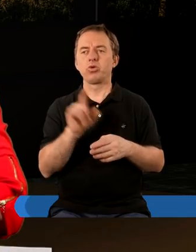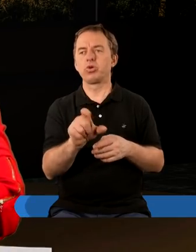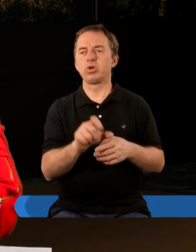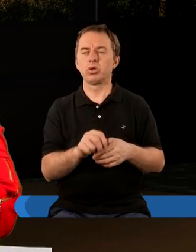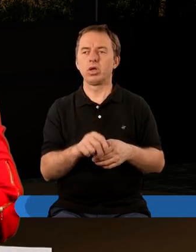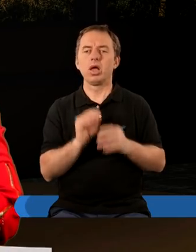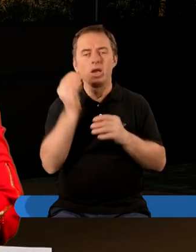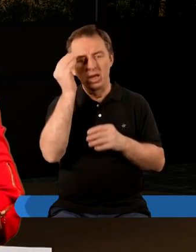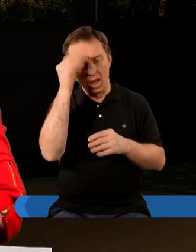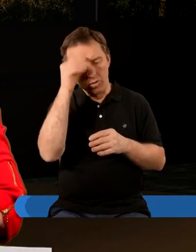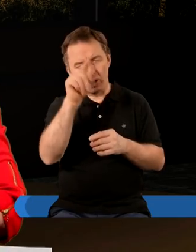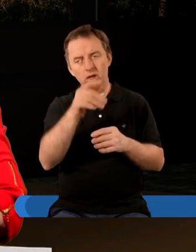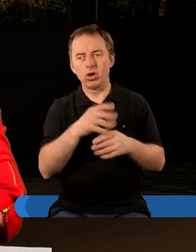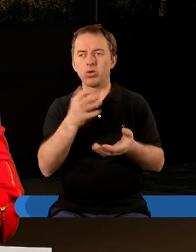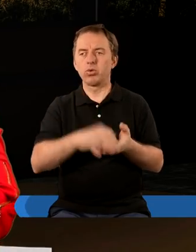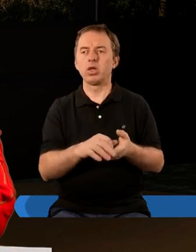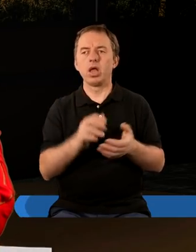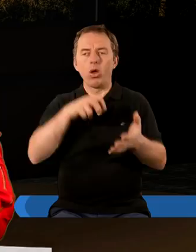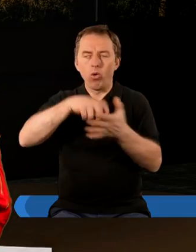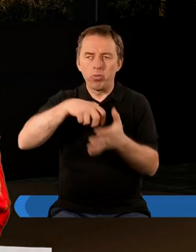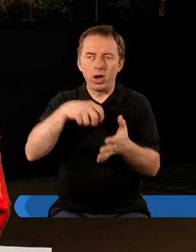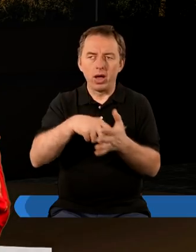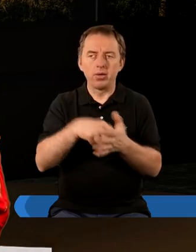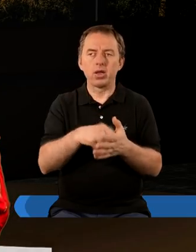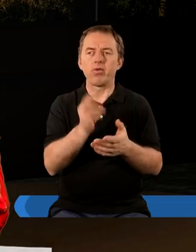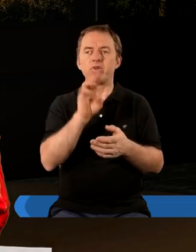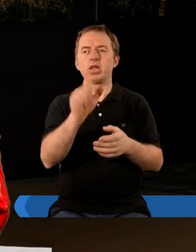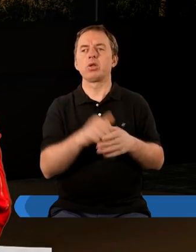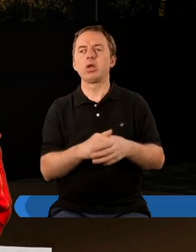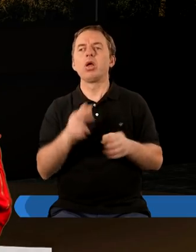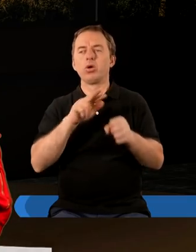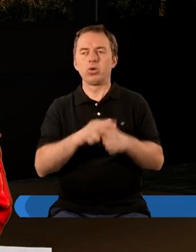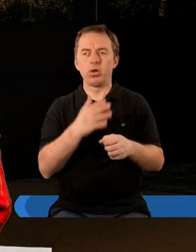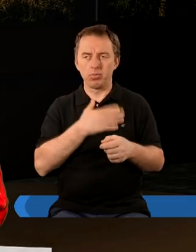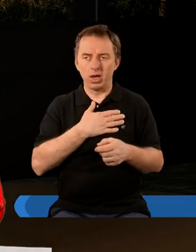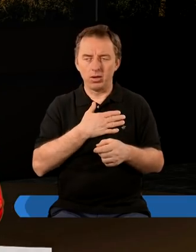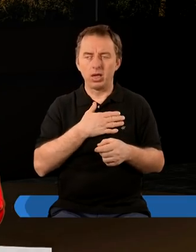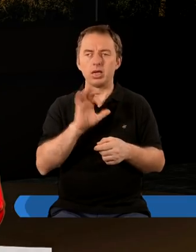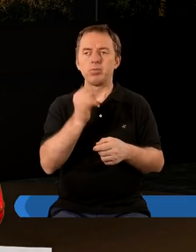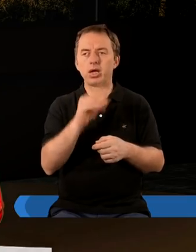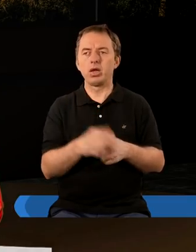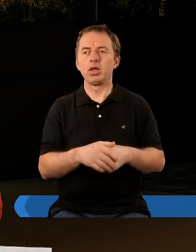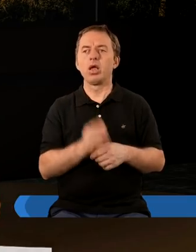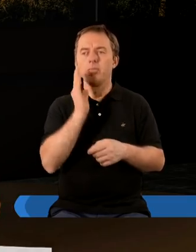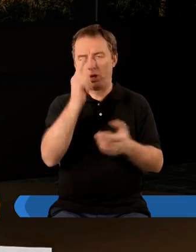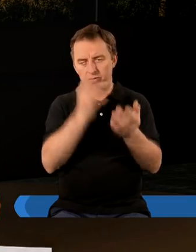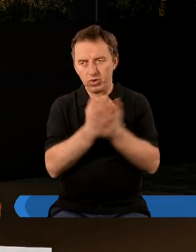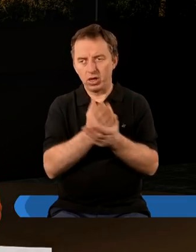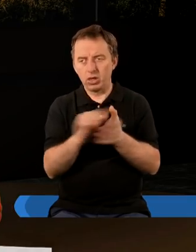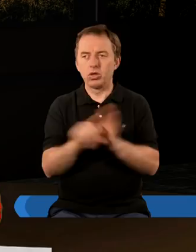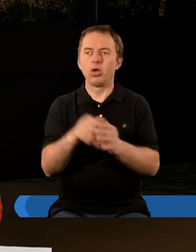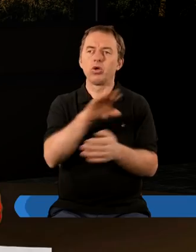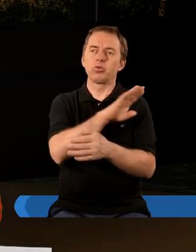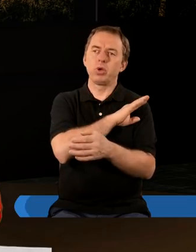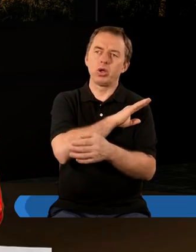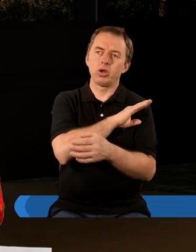nauka dla tego zboru jest upamiętaj się więc. W porównaniu do smyrny, gdzie mamy bądź wierny,